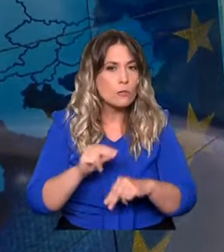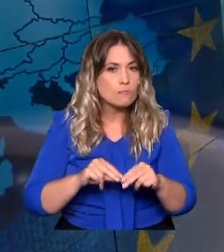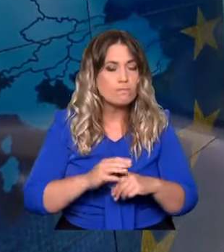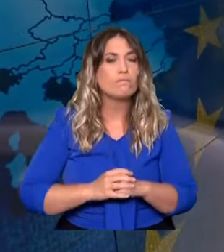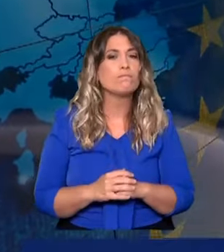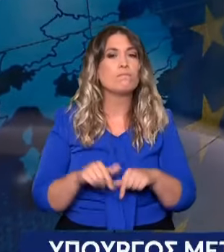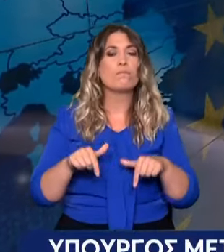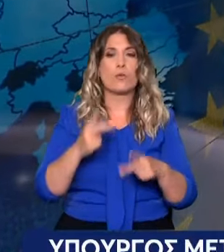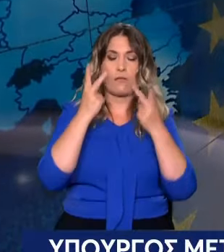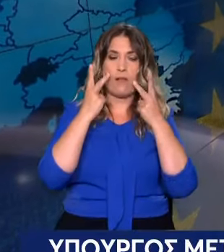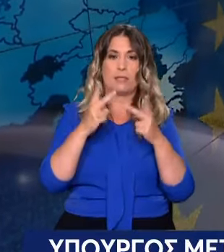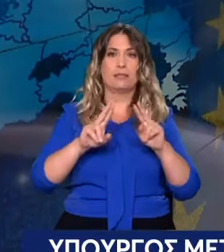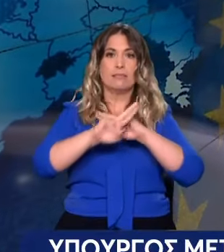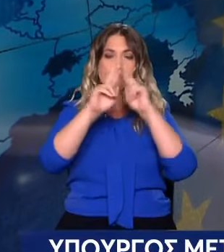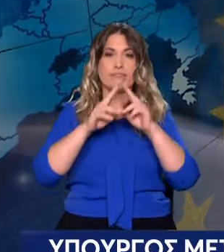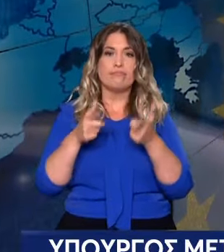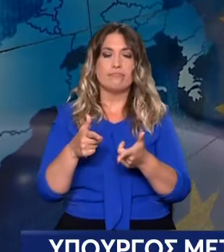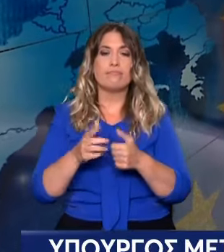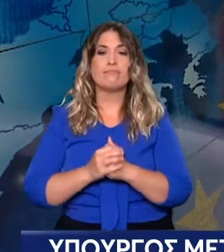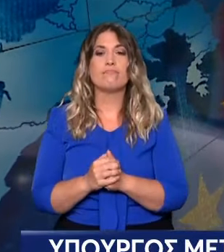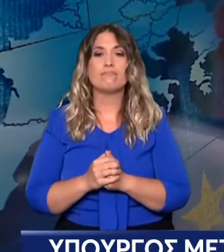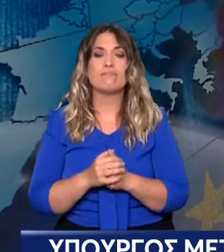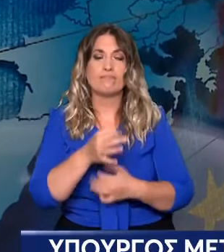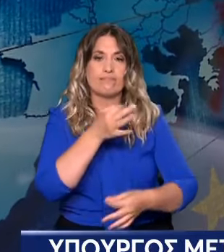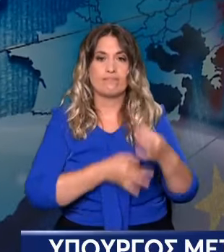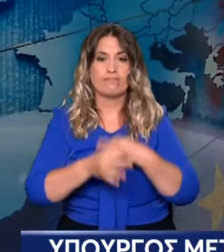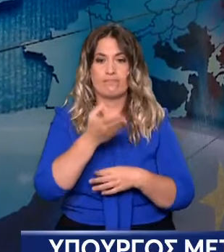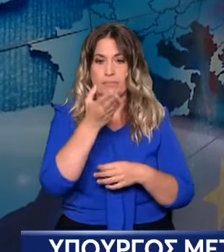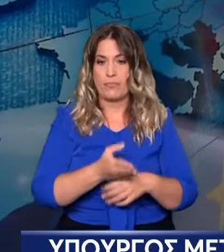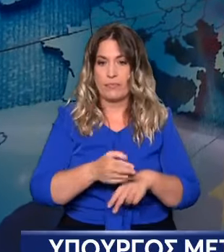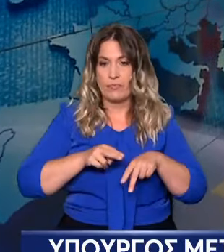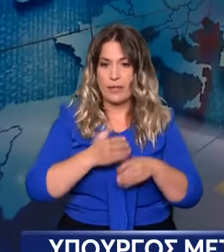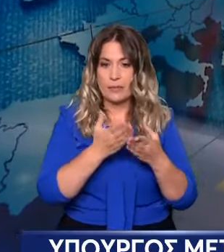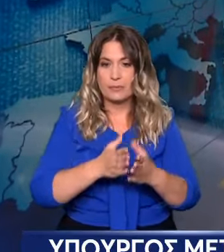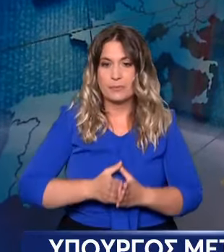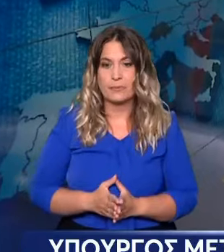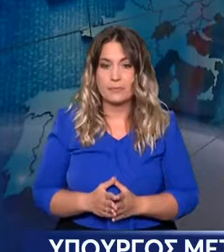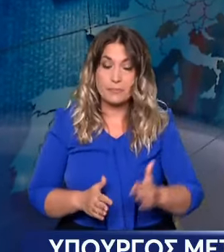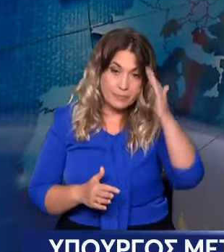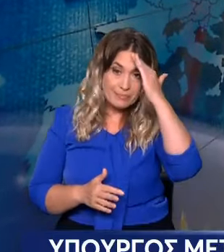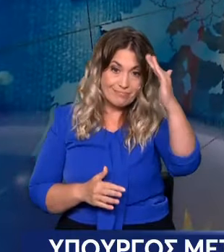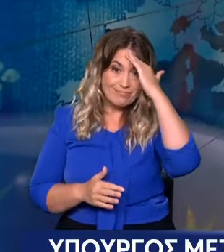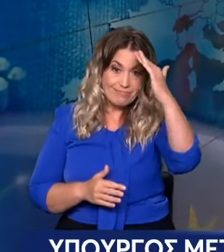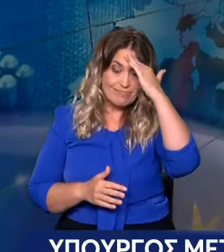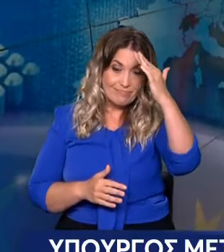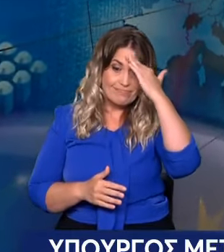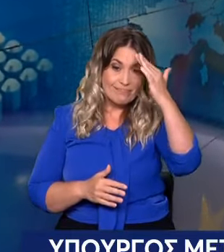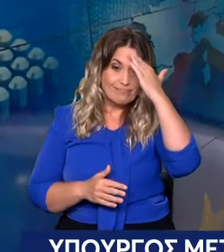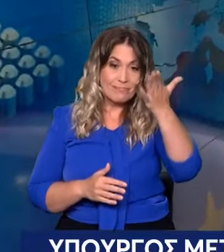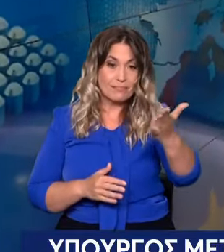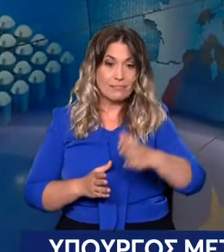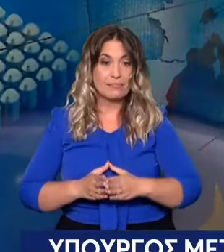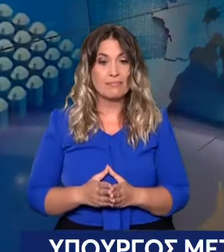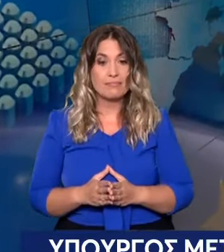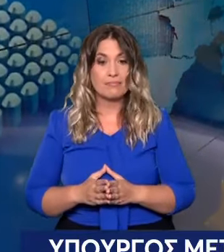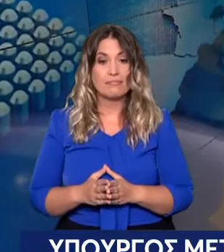Εγώ και το αντικειμένο, τον κύριο Κερίδη να είμαι κοντά μας. Καλησπέρα σας κύριε Υπουργέ. Καλησπέρα, καλησπέρα κύριε Βαγγελάτου. Να ξεκινήσουμε